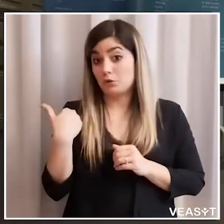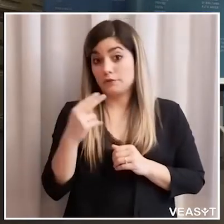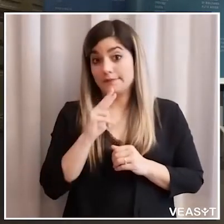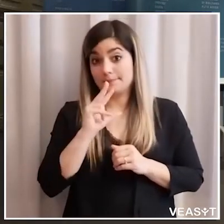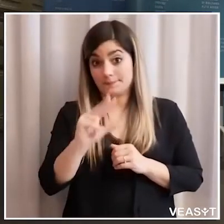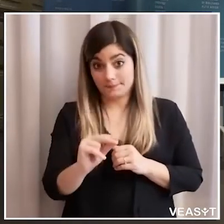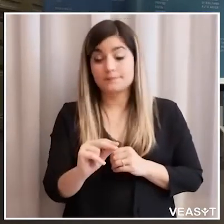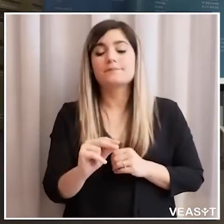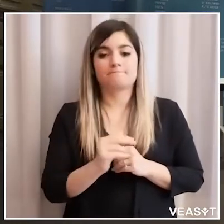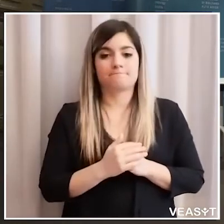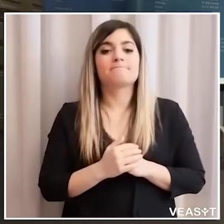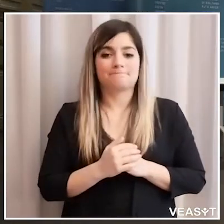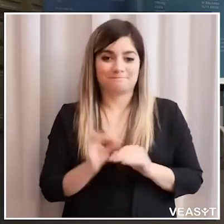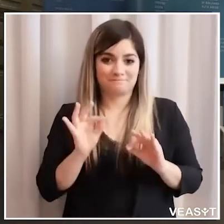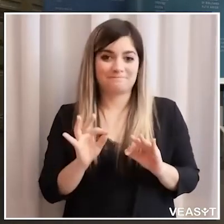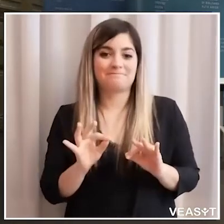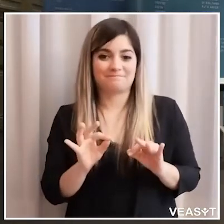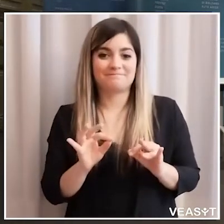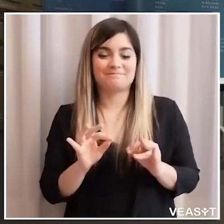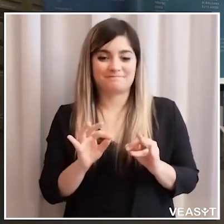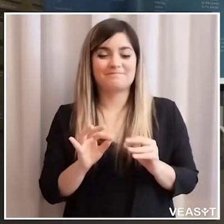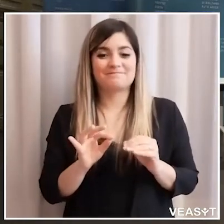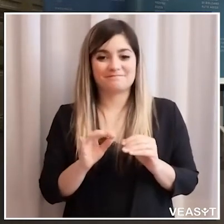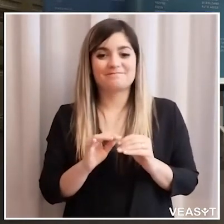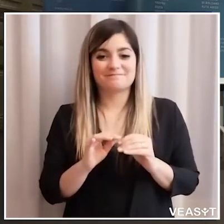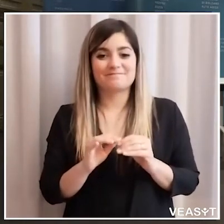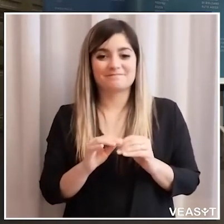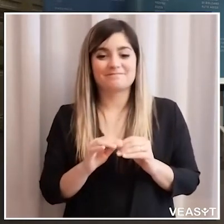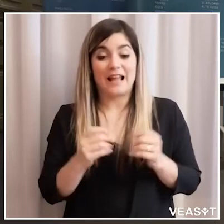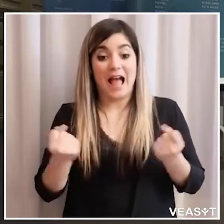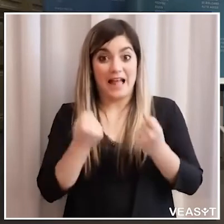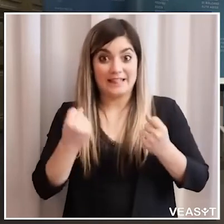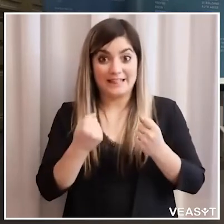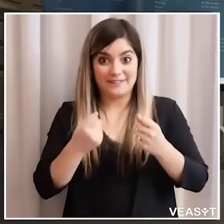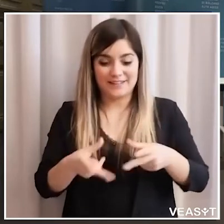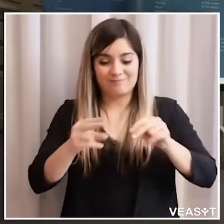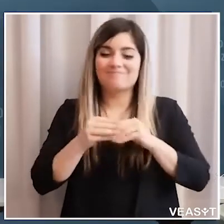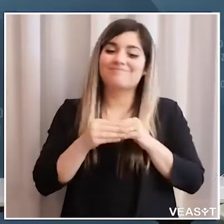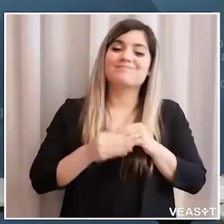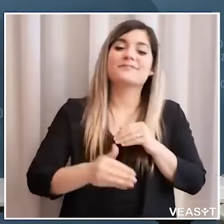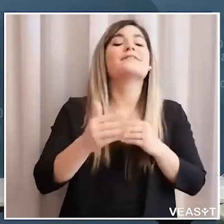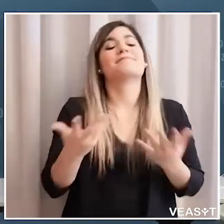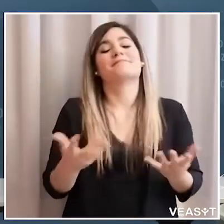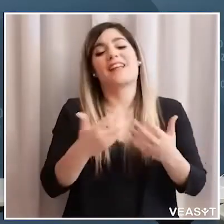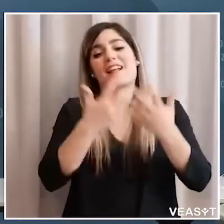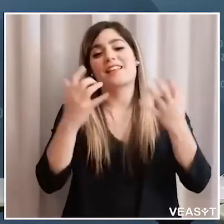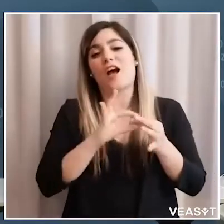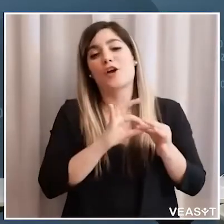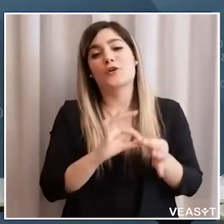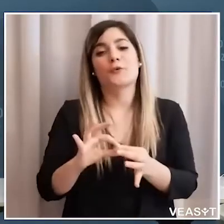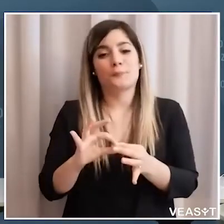è stato detto anche prima con la ripresa delle attività naturalmente